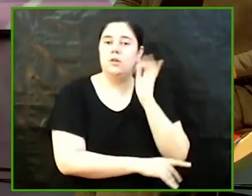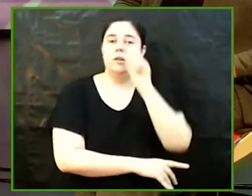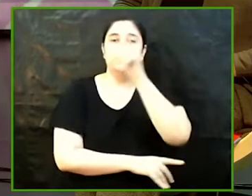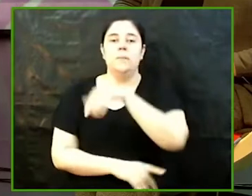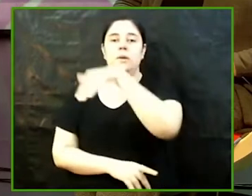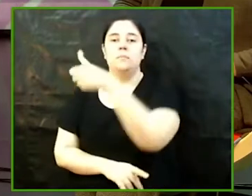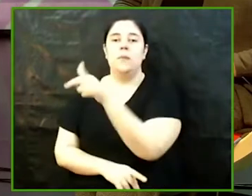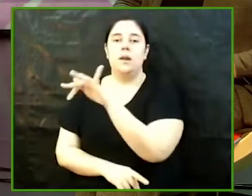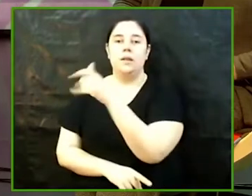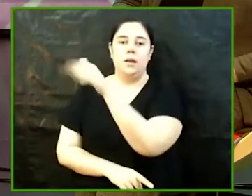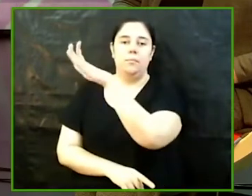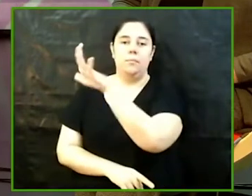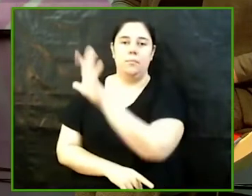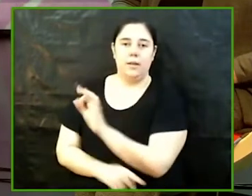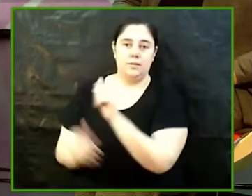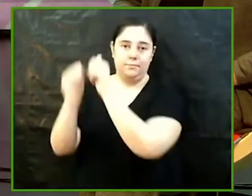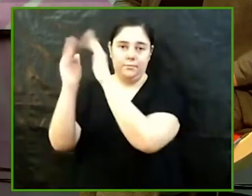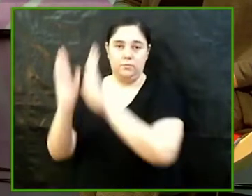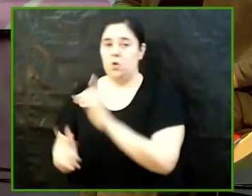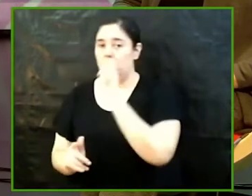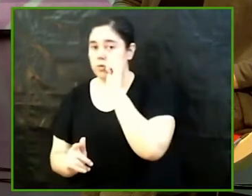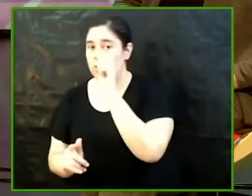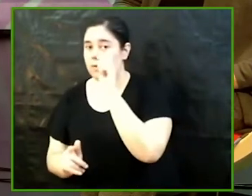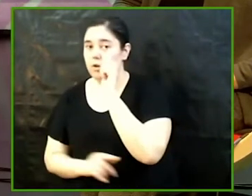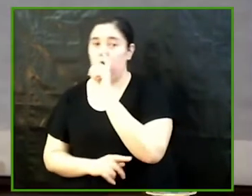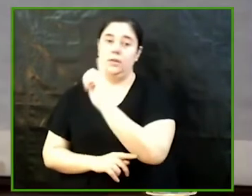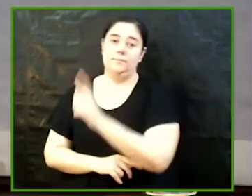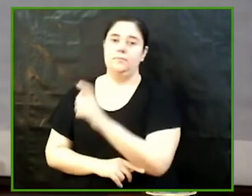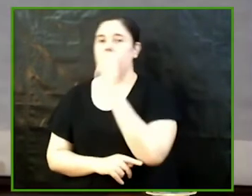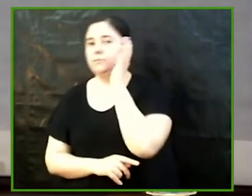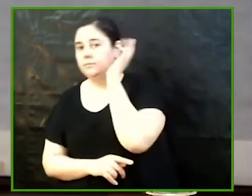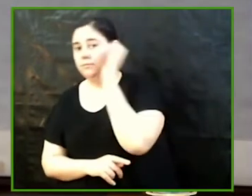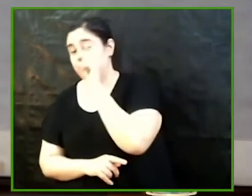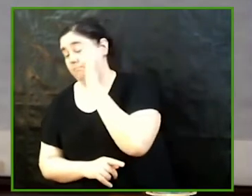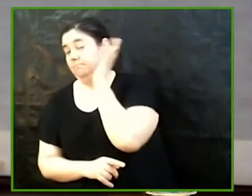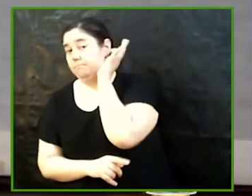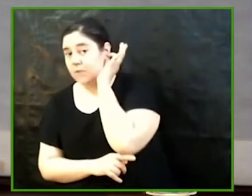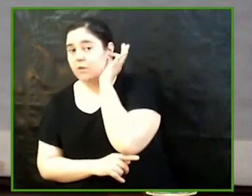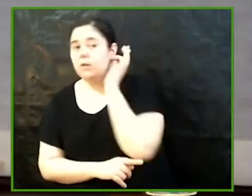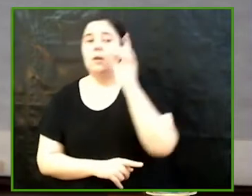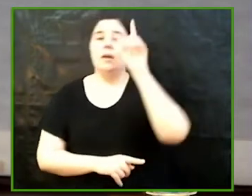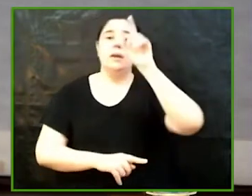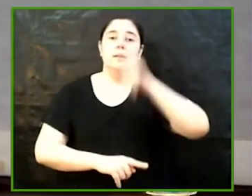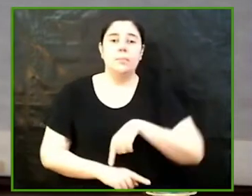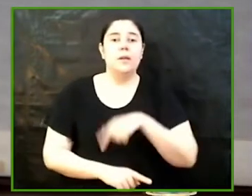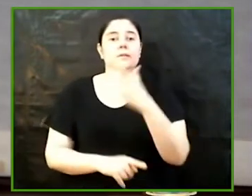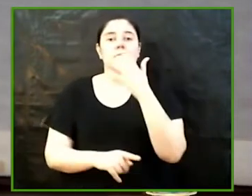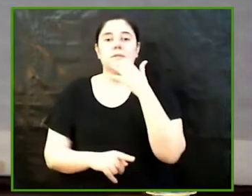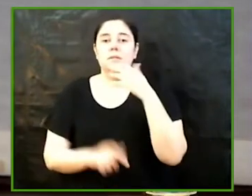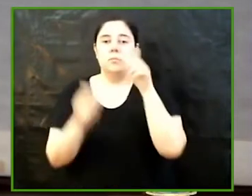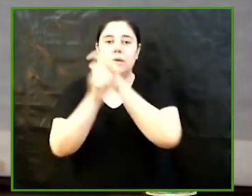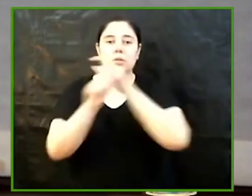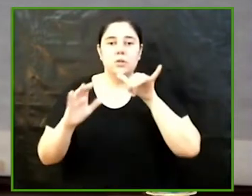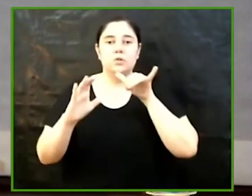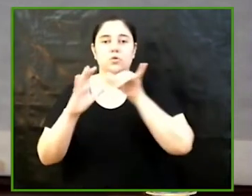i de la Dona de la Universitat Autònoma de Barcelona i a totes les persones que ens seguiu mitjançant el canal de YouTube i a les persones que estan